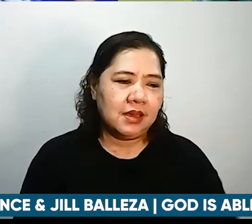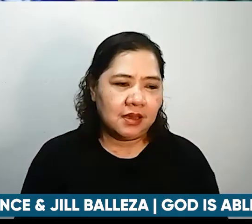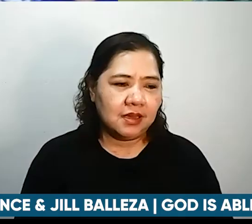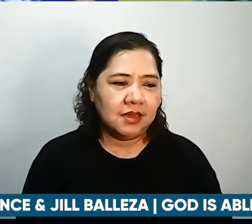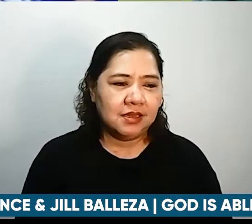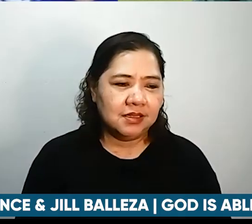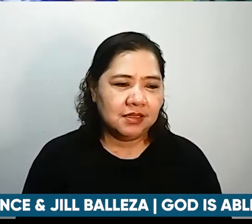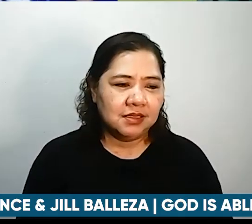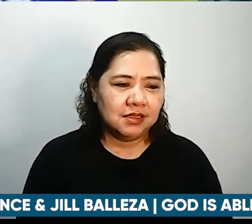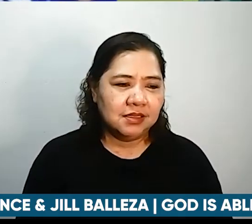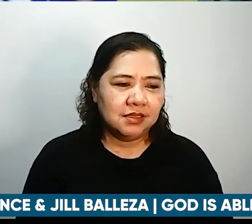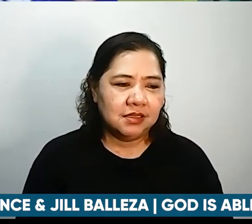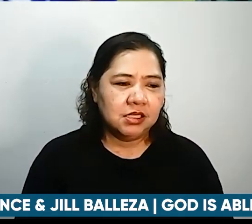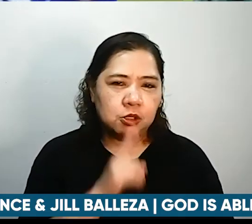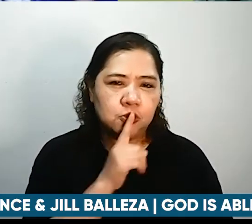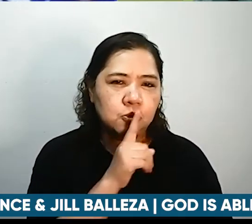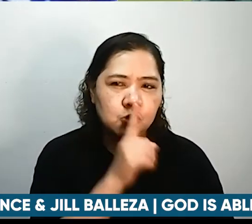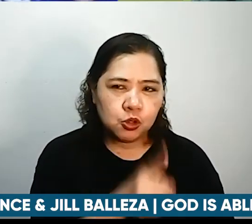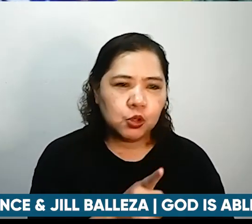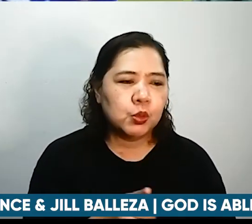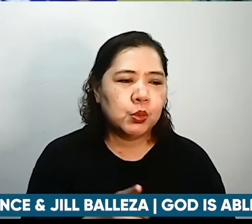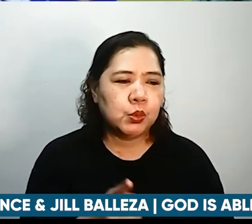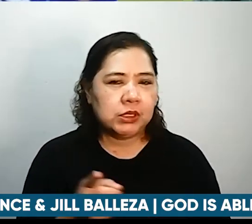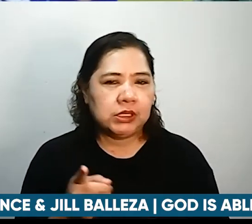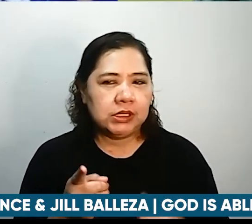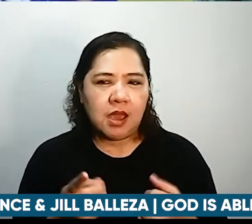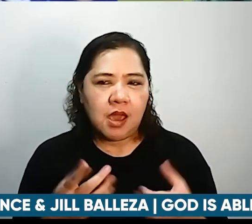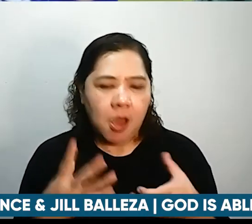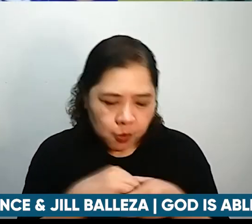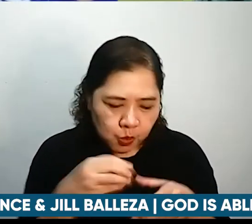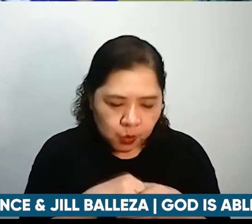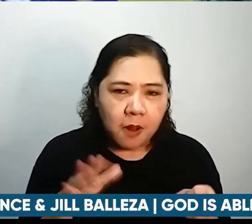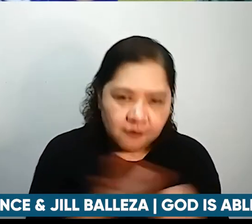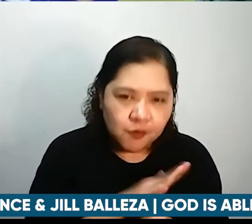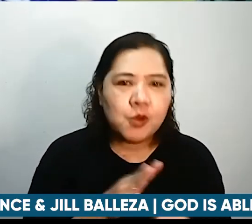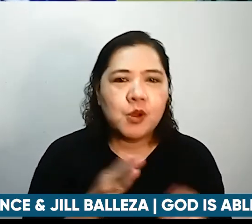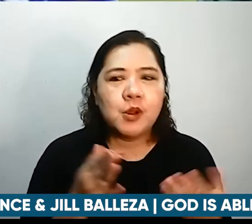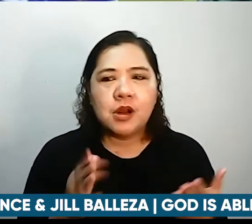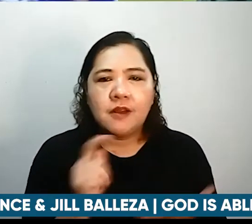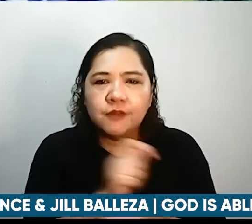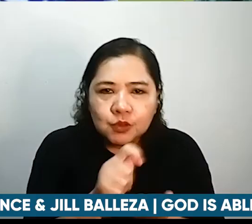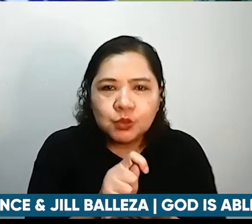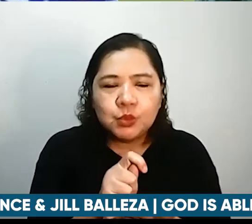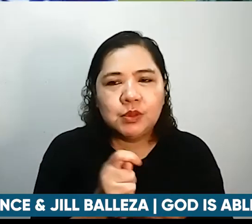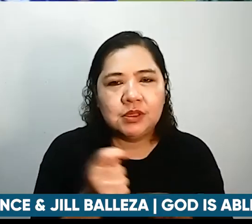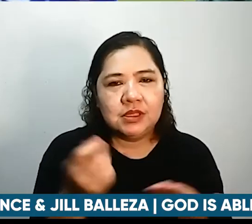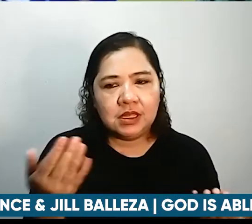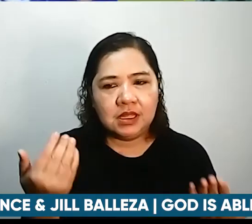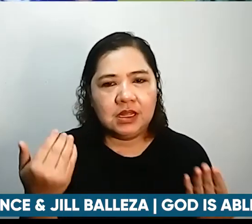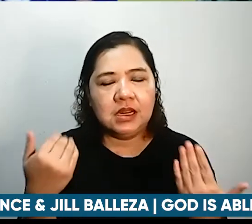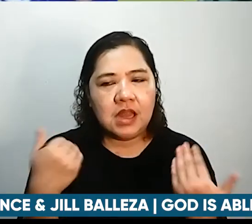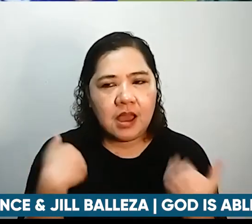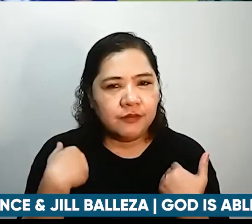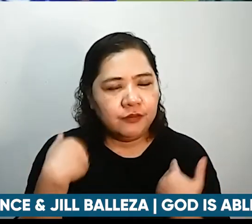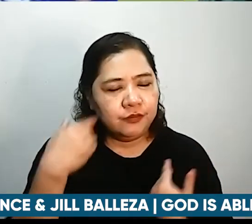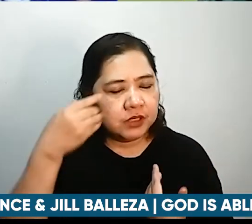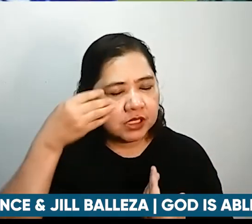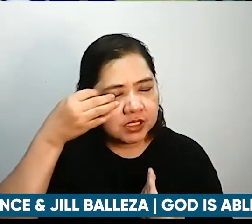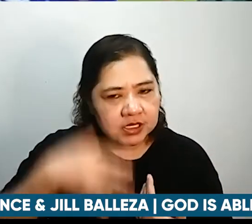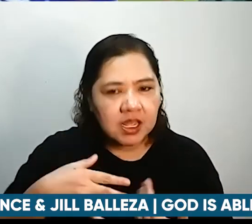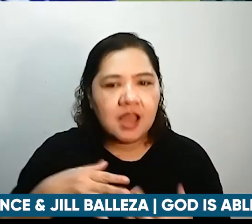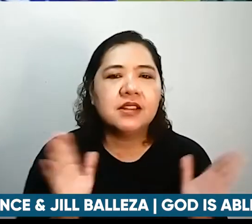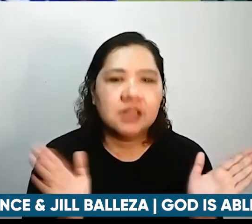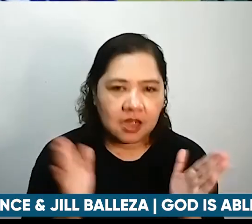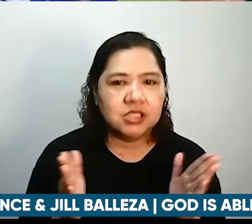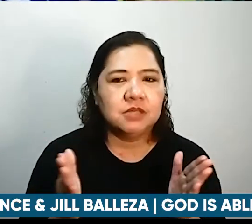grade nuggets ito siksik naguumapaw po ng katotohanan insight but also encouragement at ang ganda lang because